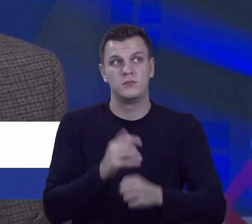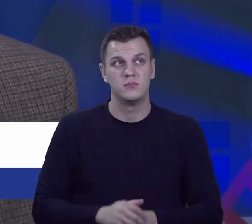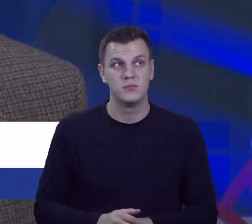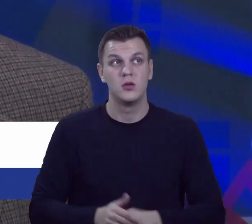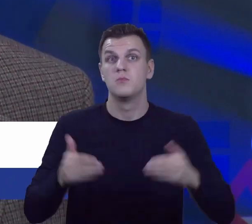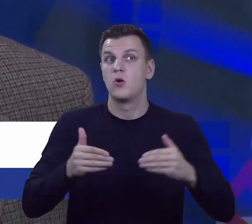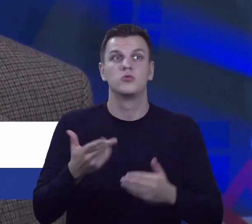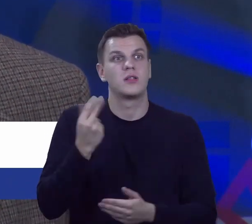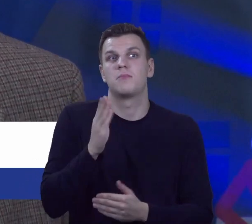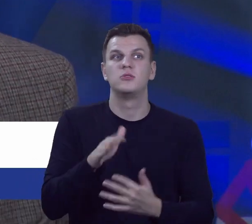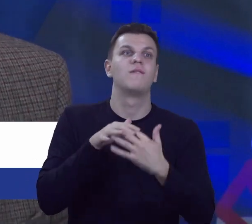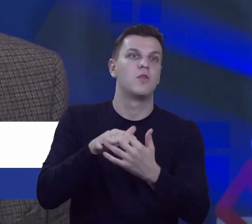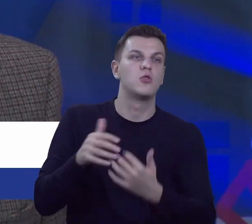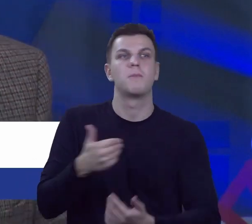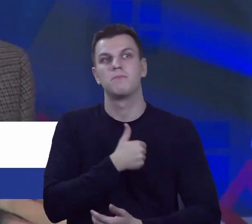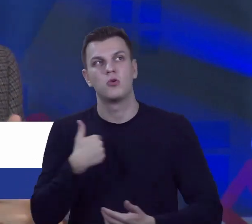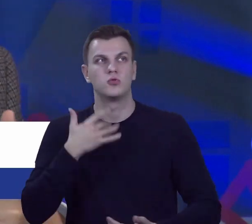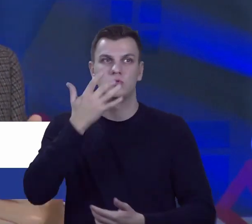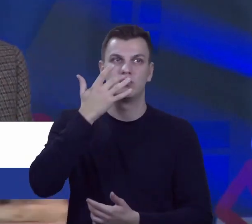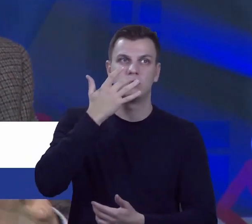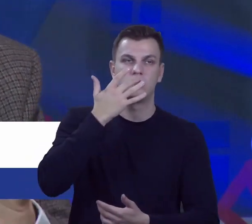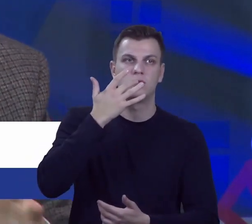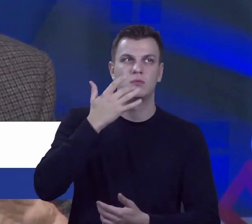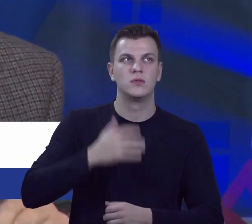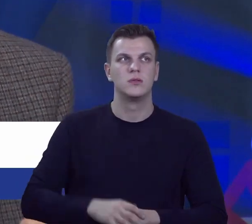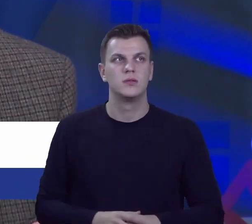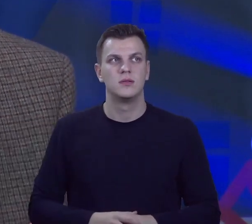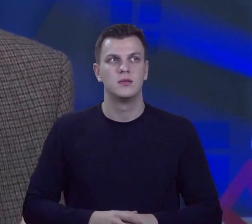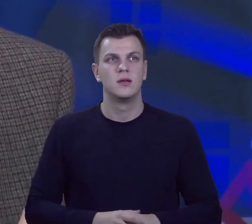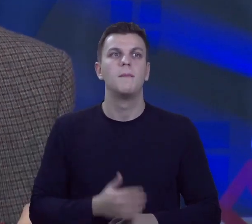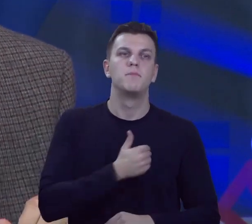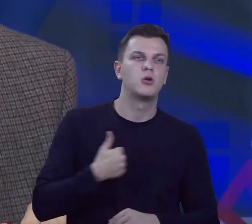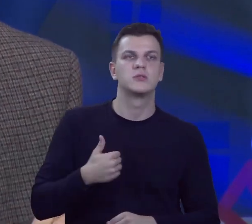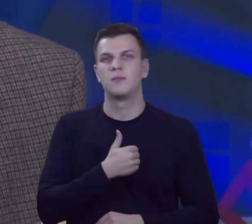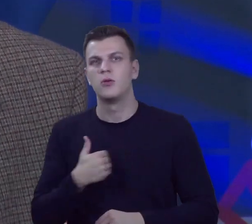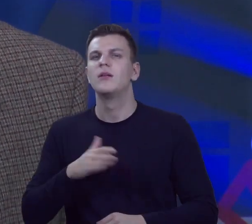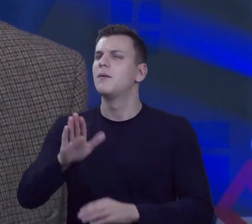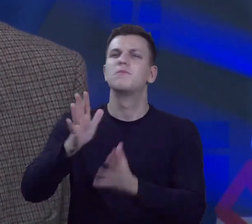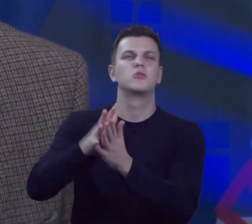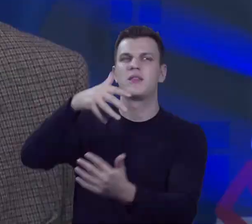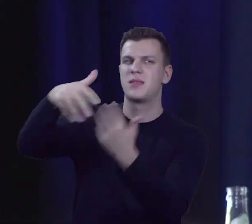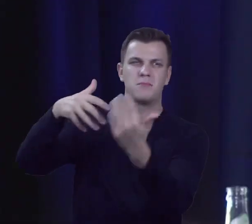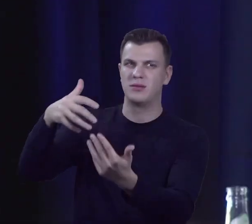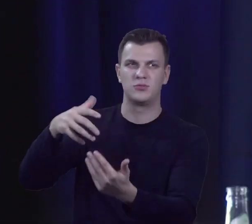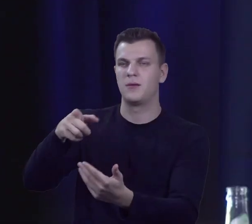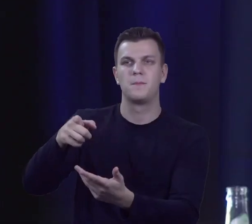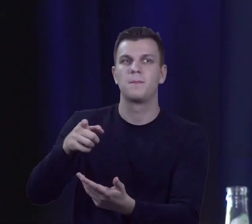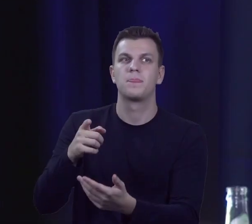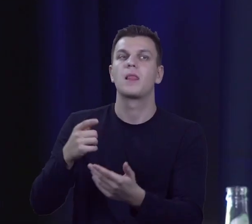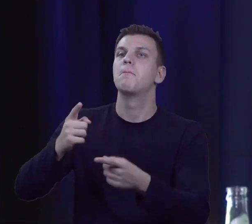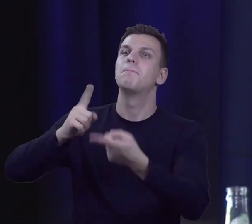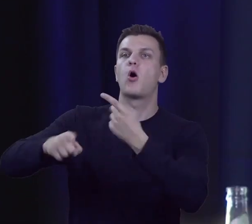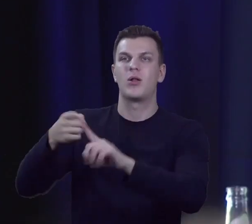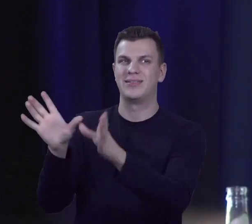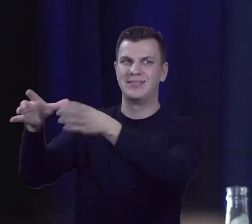mieli wojny polsko-polskiej. Tylko nie mieszajmy dwóch rzeczy. Oczywiście. Klasa polityczna, rozróżnijmy